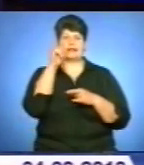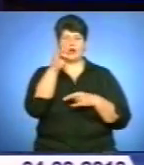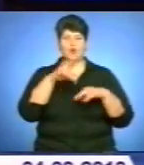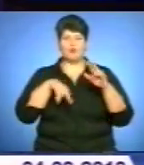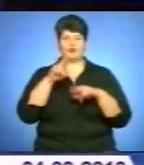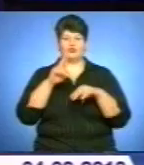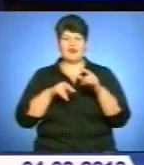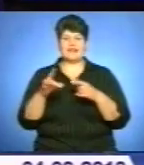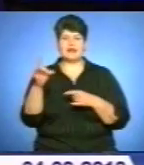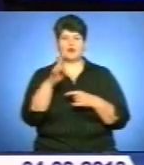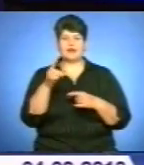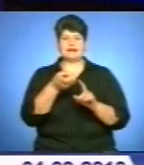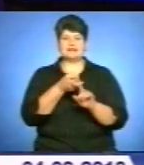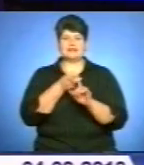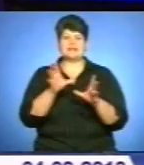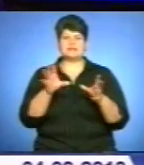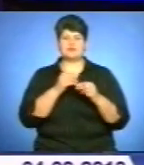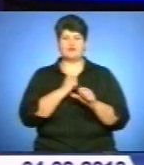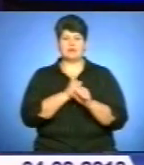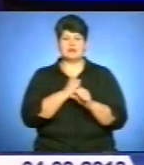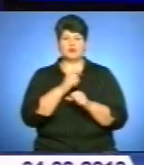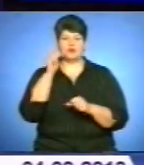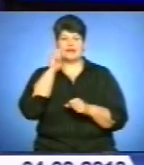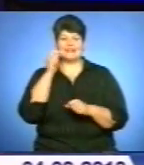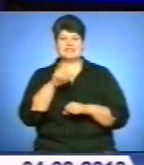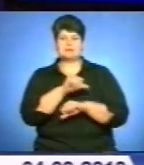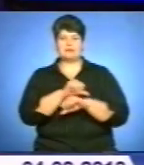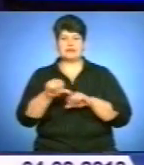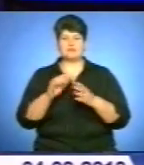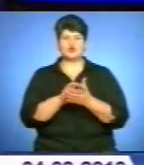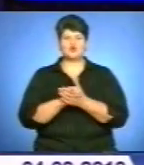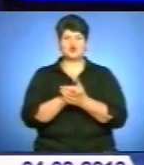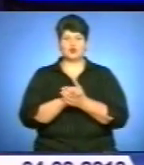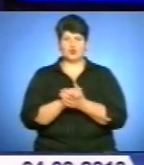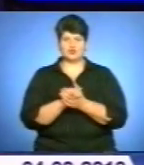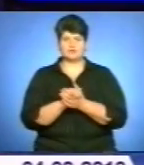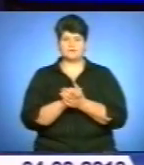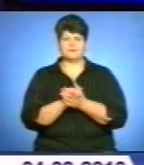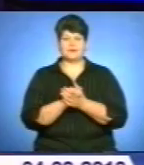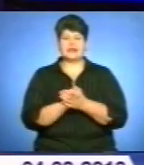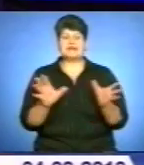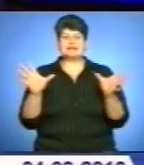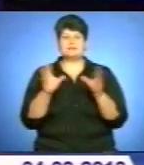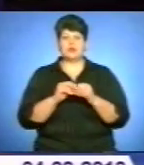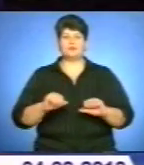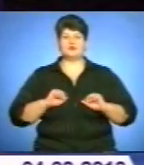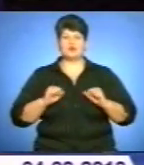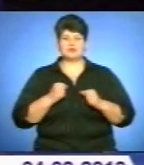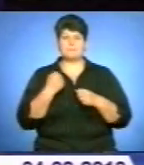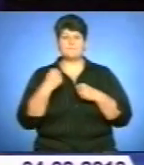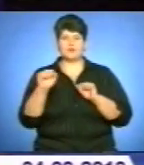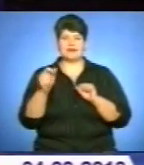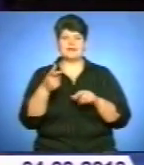'язків, а також співпрацю України з Митним Союзом, повідомляє сайт «Укрінформ». Спільними зусиллями подолати